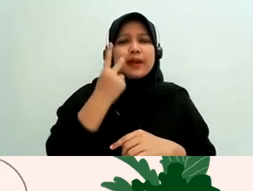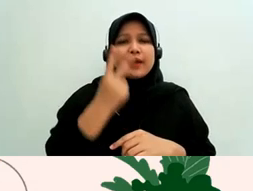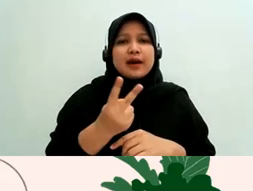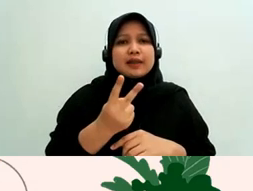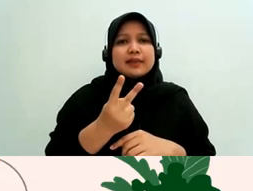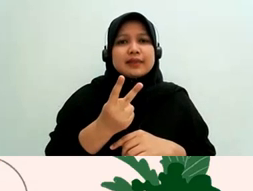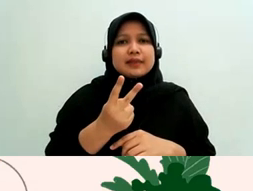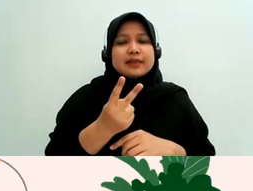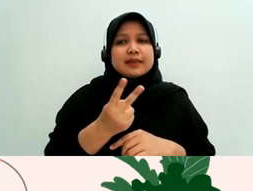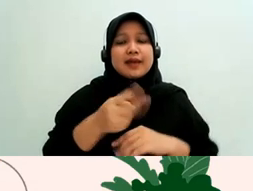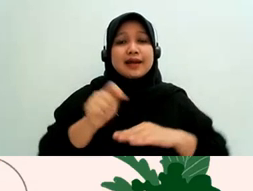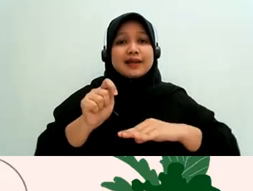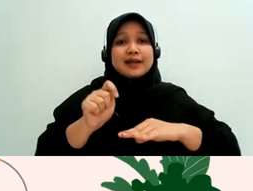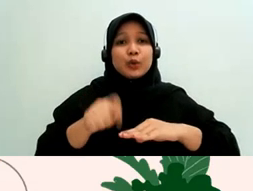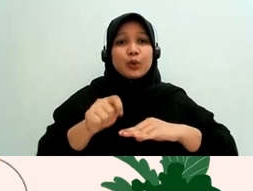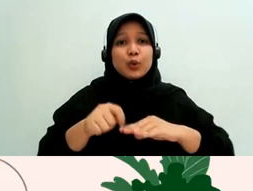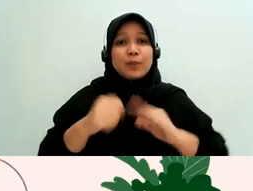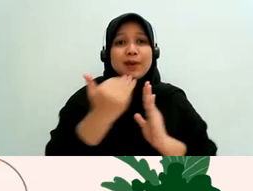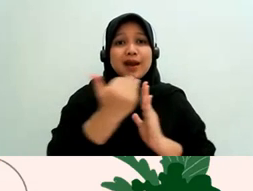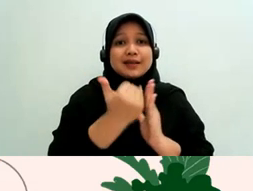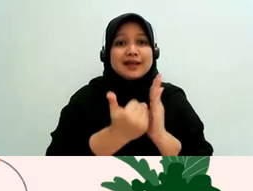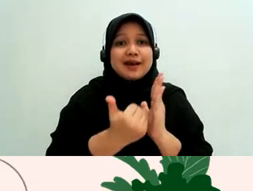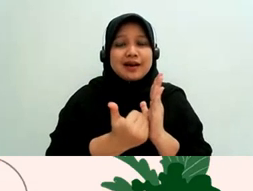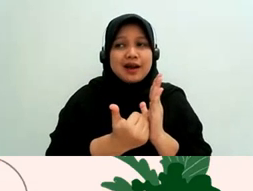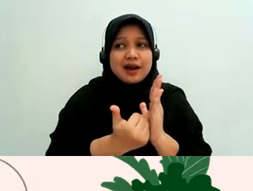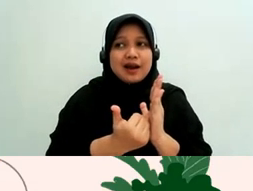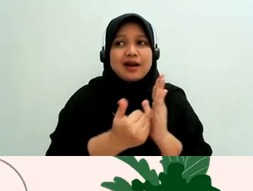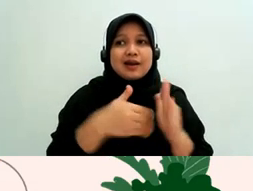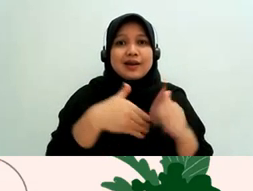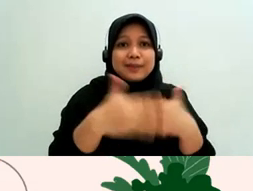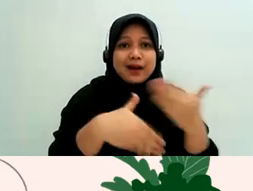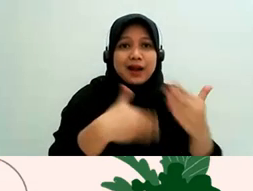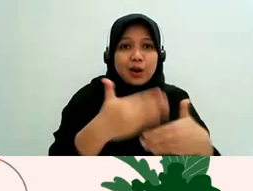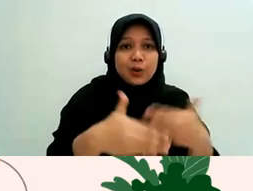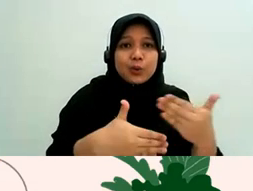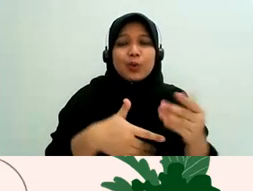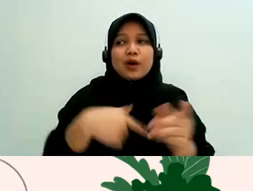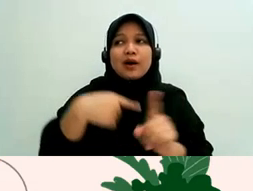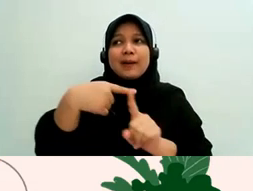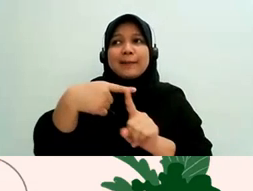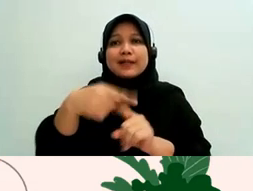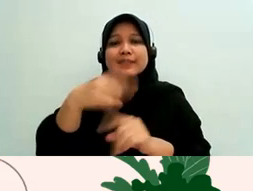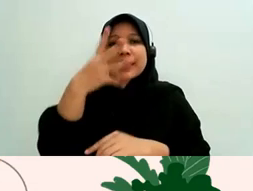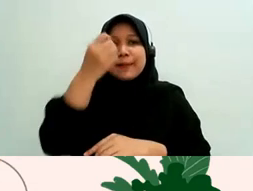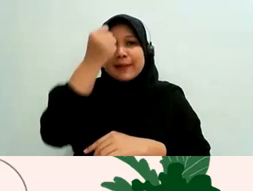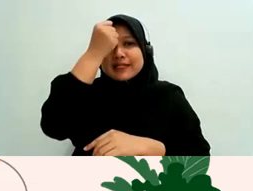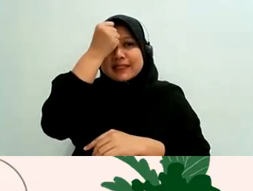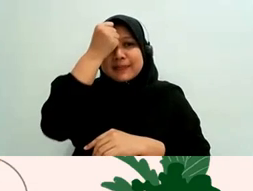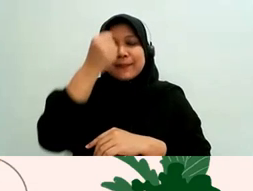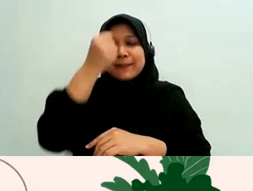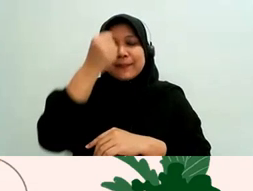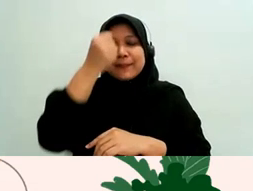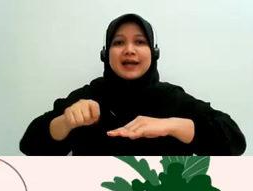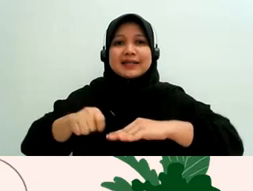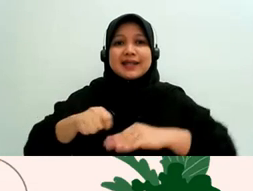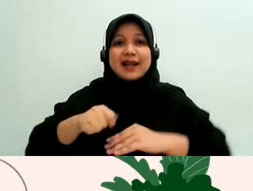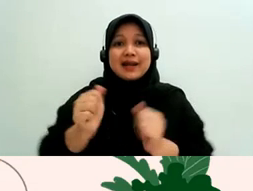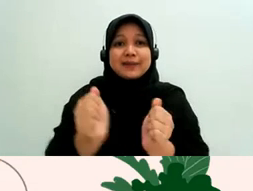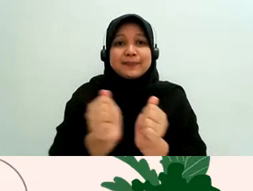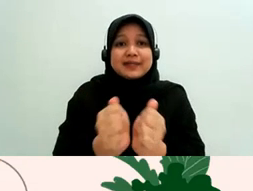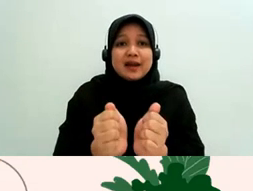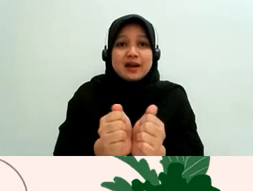hukum acara yang berlaku terus prinsip-prinsip peradilan pidana yang berlaku maka